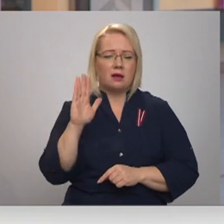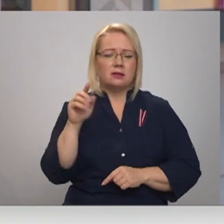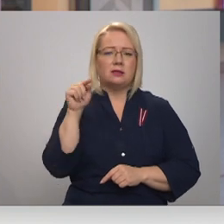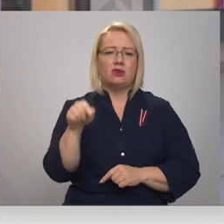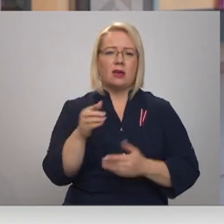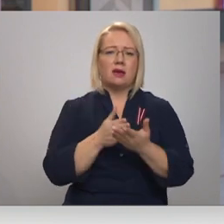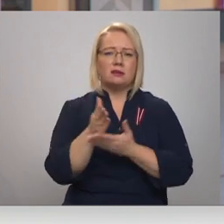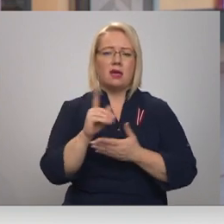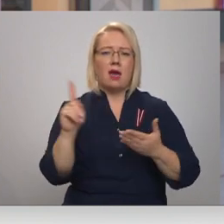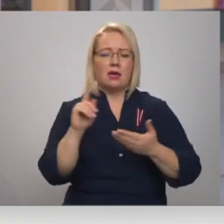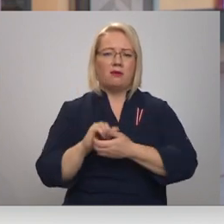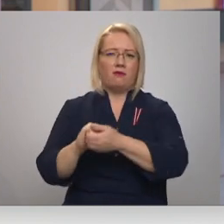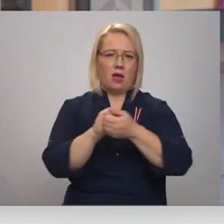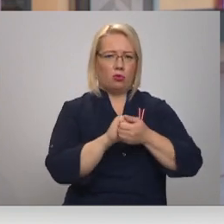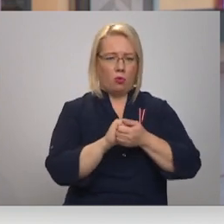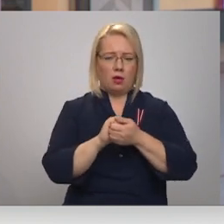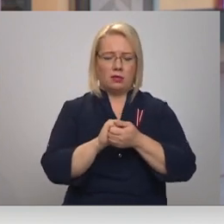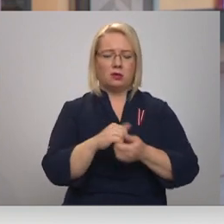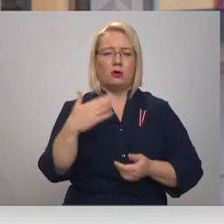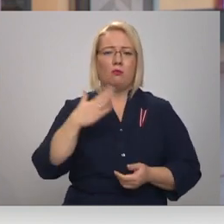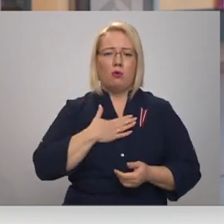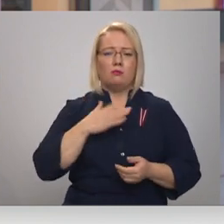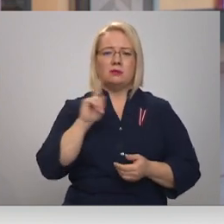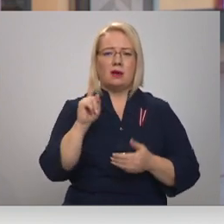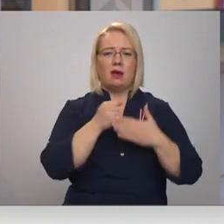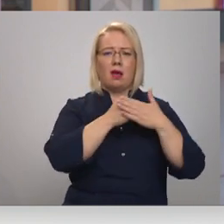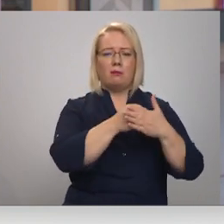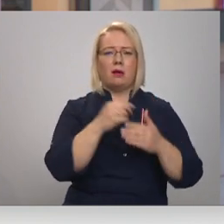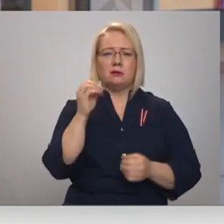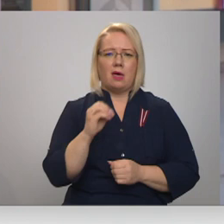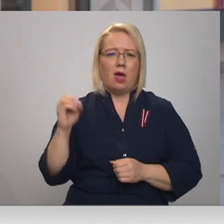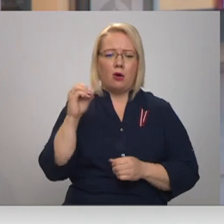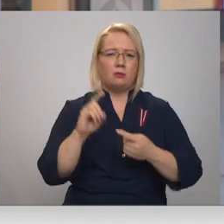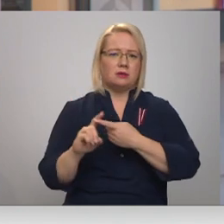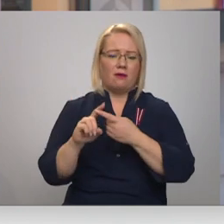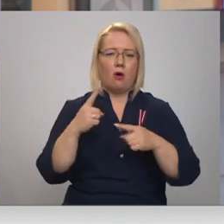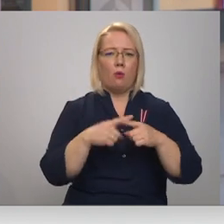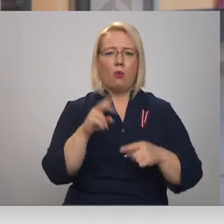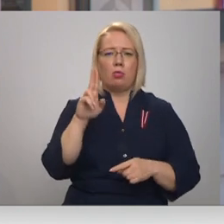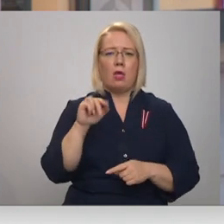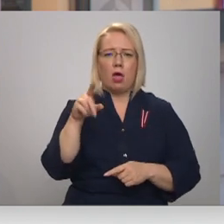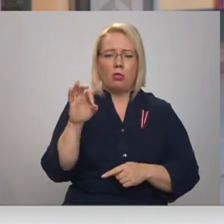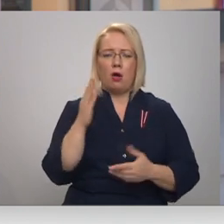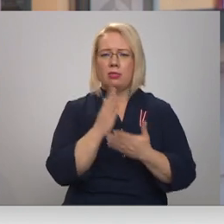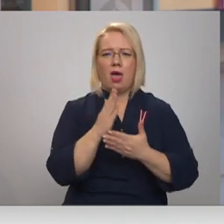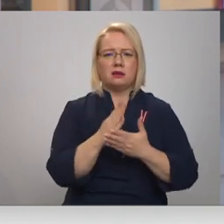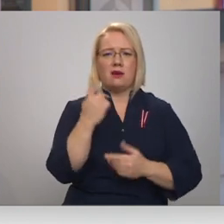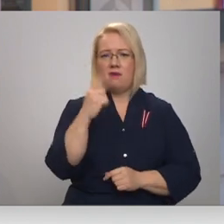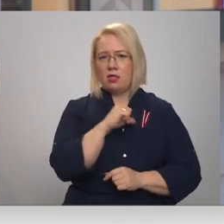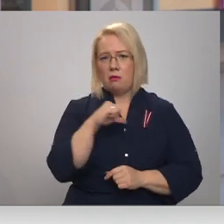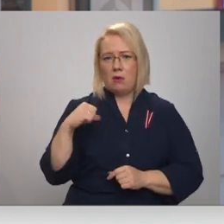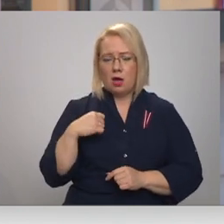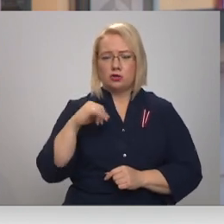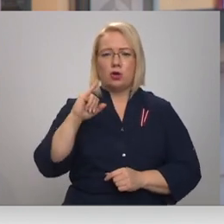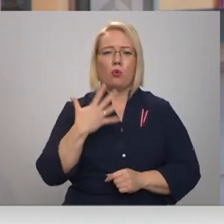ziņā vienotas. Aiz mums arī stāv Eiropas Savienība un NATO. Mēs neesam kas vieni, jo